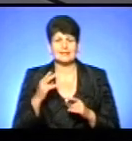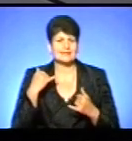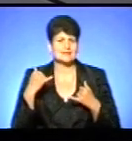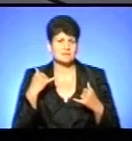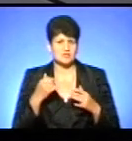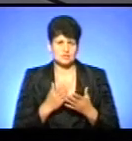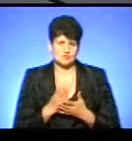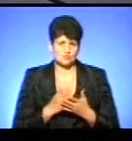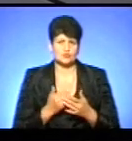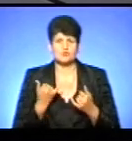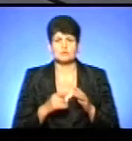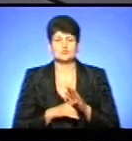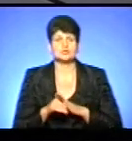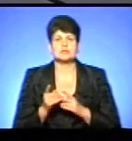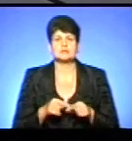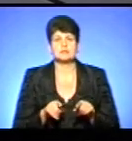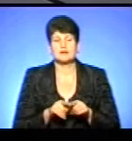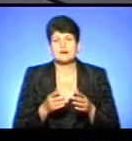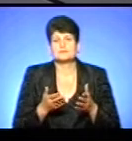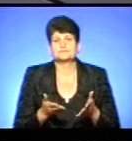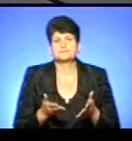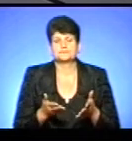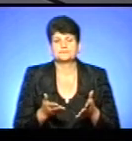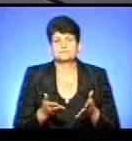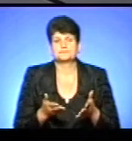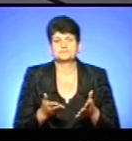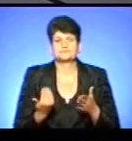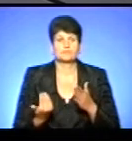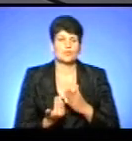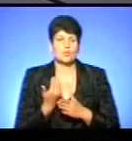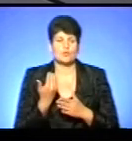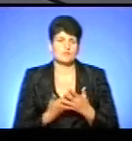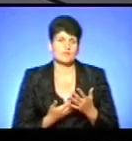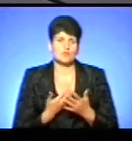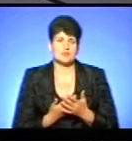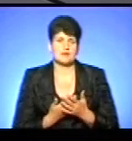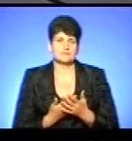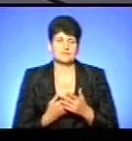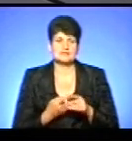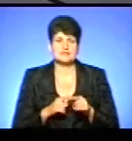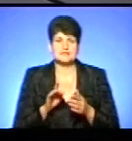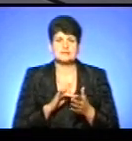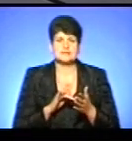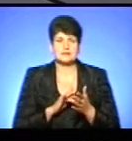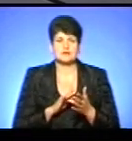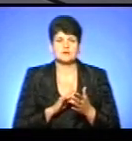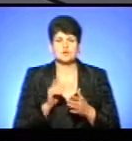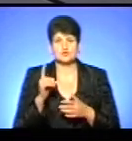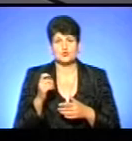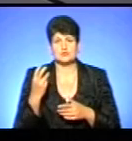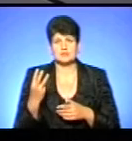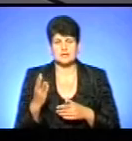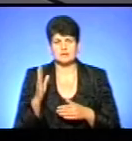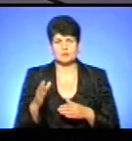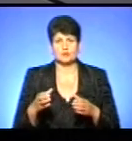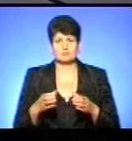Сьогодні стартує така нова модель, це Централ 103, де буде об'єднана